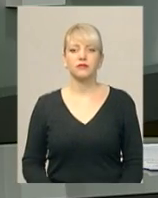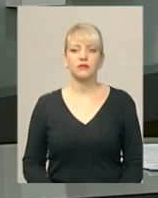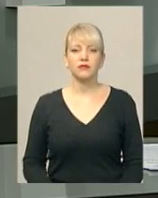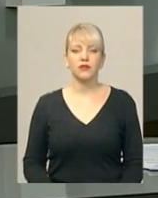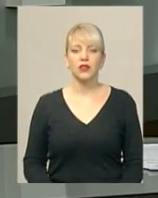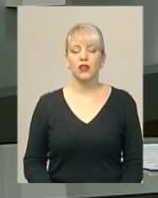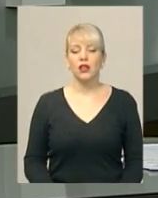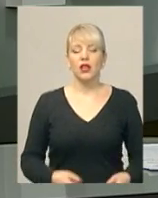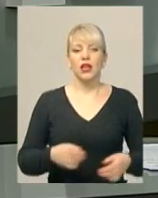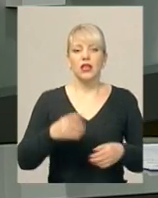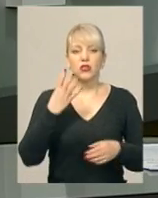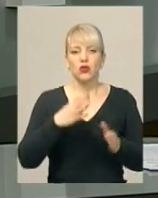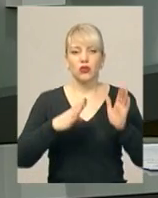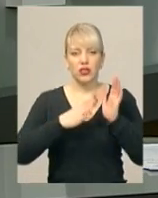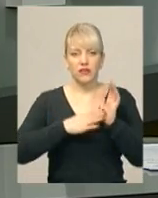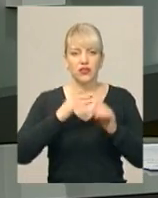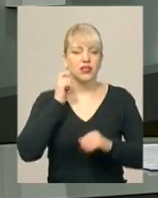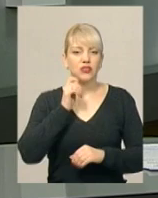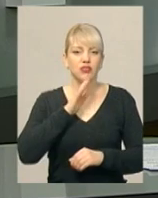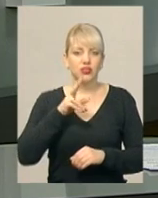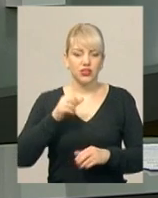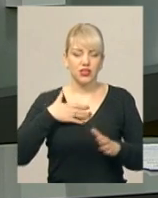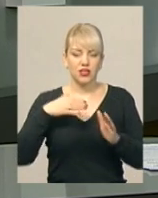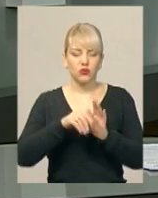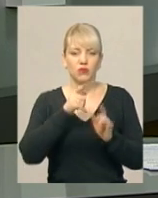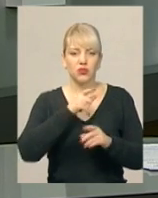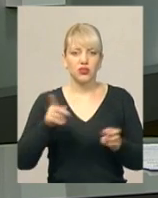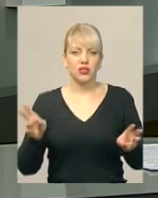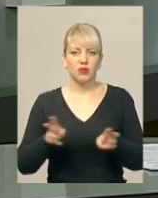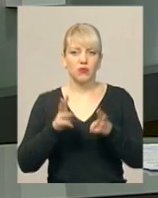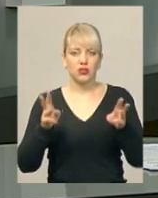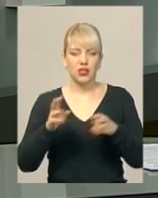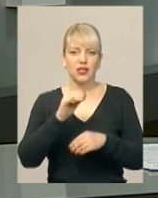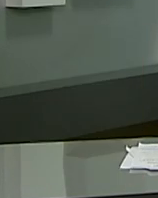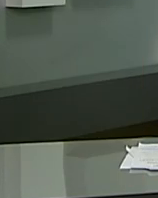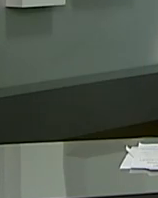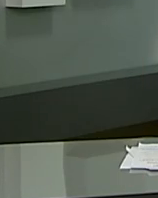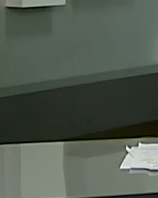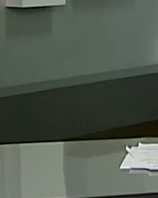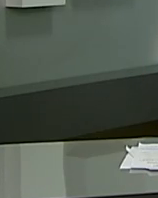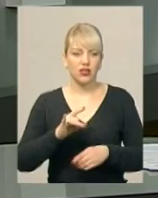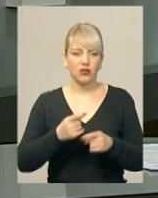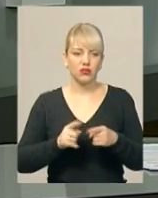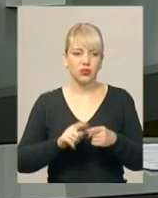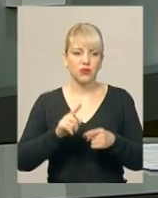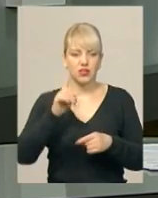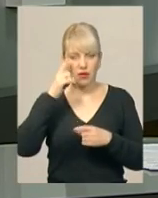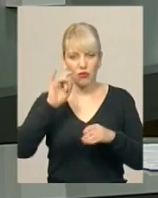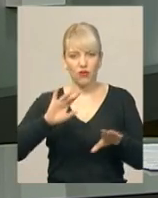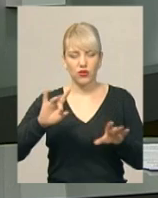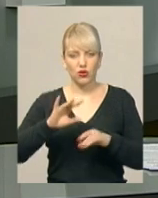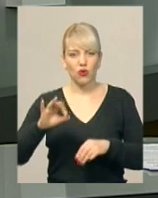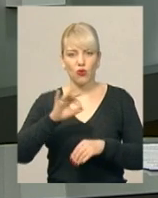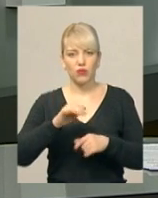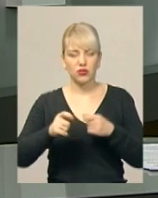До інших тем. 49-річна жінка загинула під час пожежі у селі Михля із Яслівського району. Про це повідомили в обласному управлінні